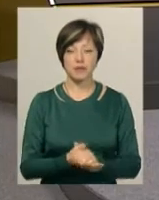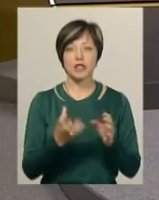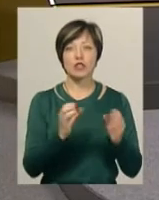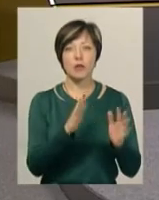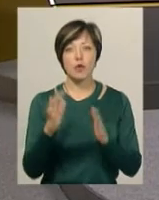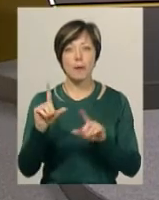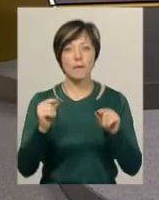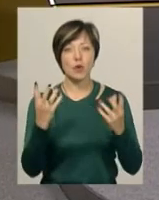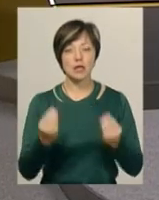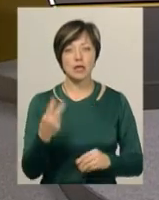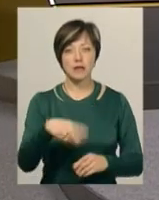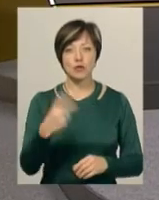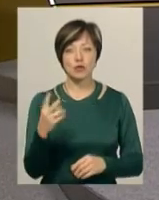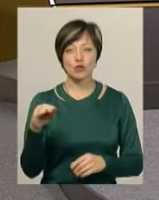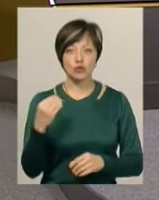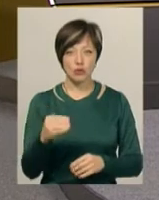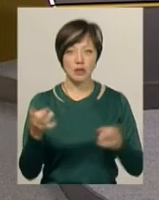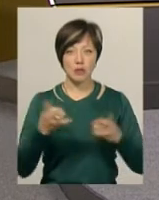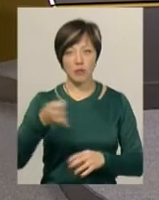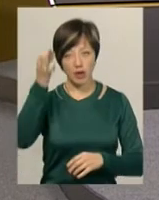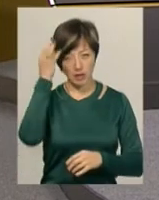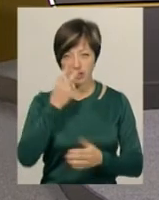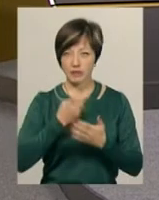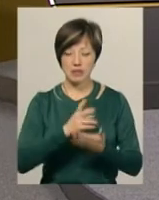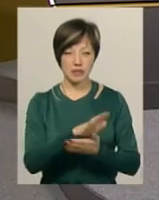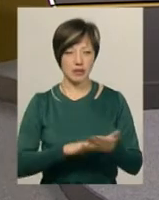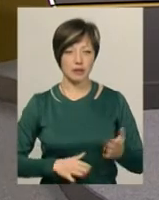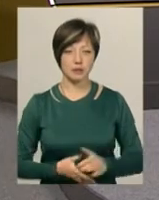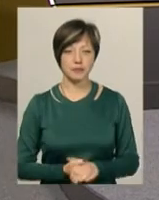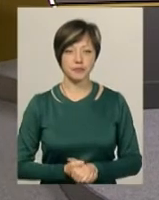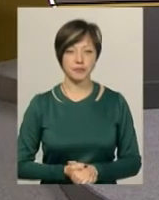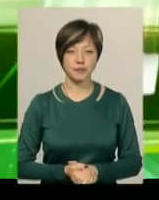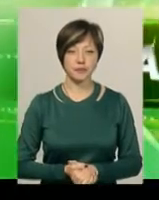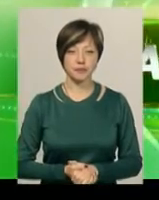ще події понеділка, 22 жовтня, варто пригадати. Дивіться далі випуску.